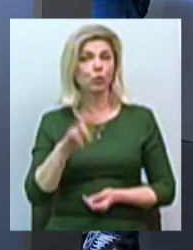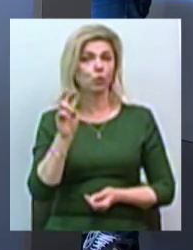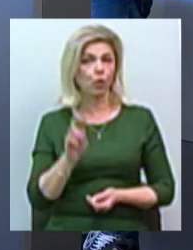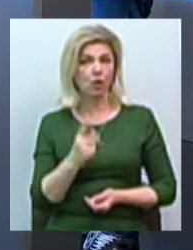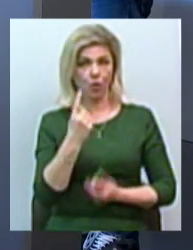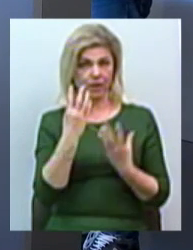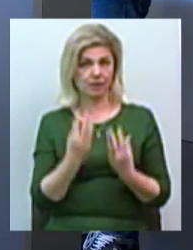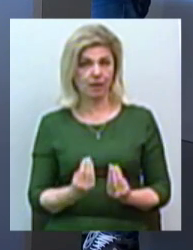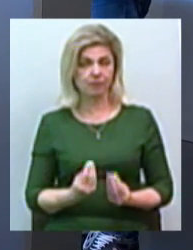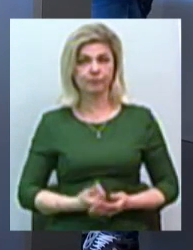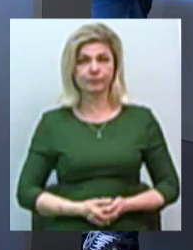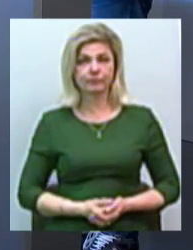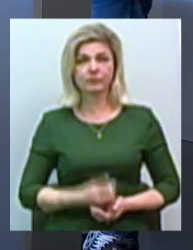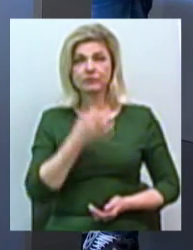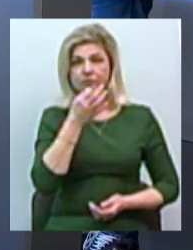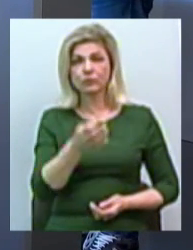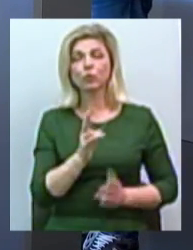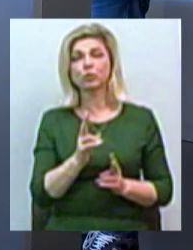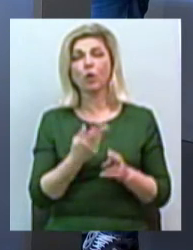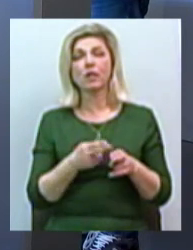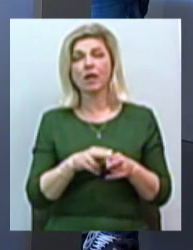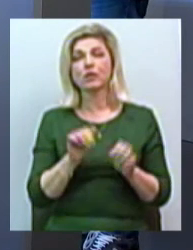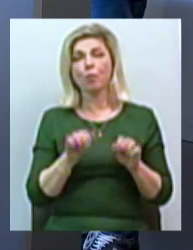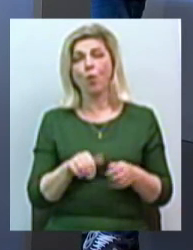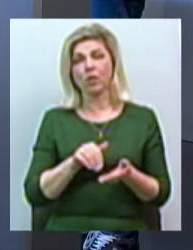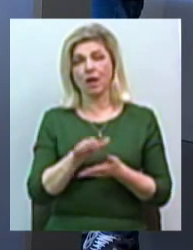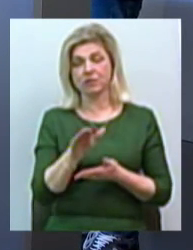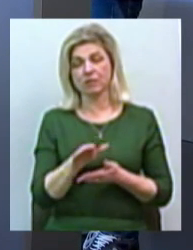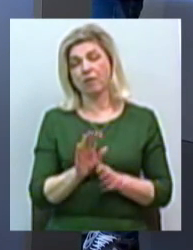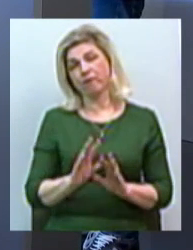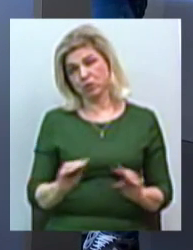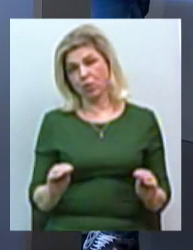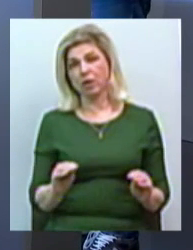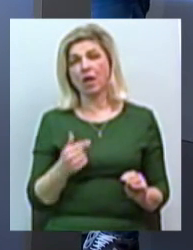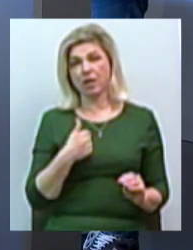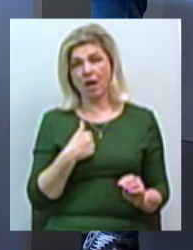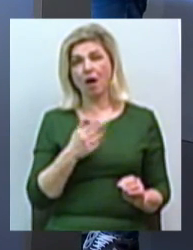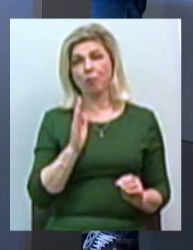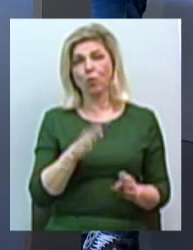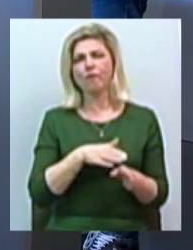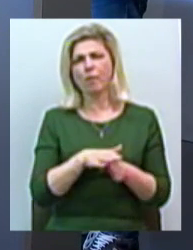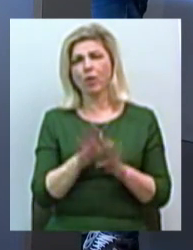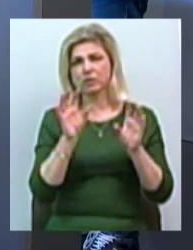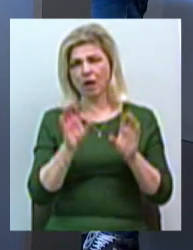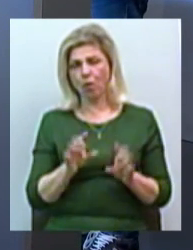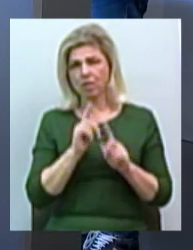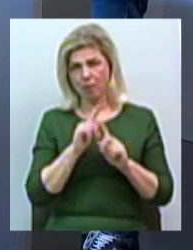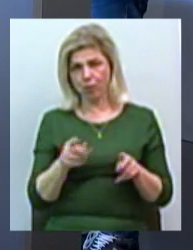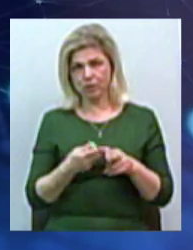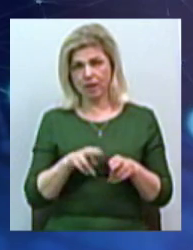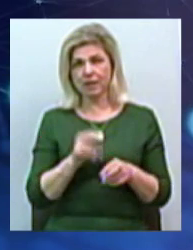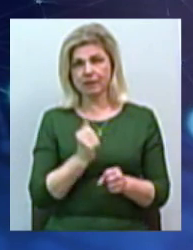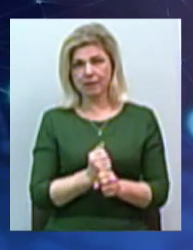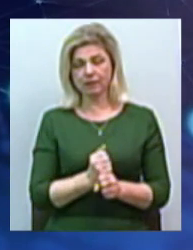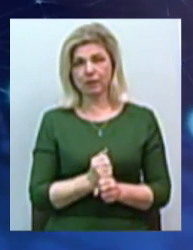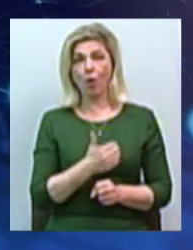в один день. Скажіть, хто від цього може відкриватися? Так просто скажіть, все, я буду соблючити закон, я не буду це делать. Хоча